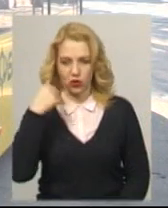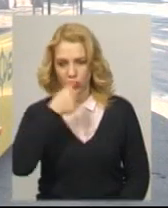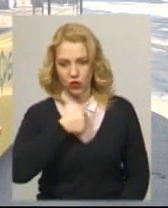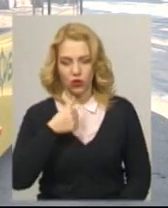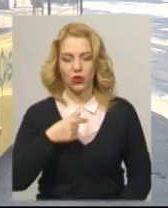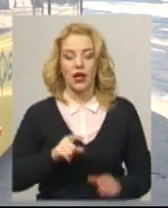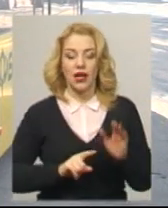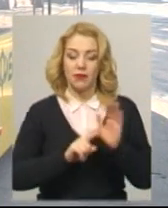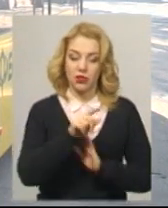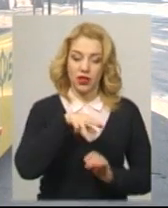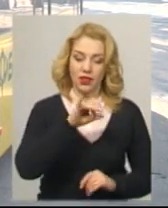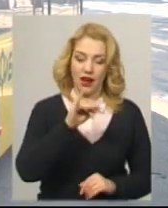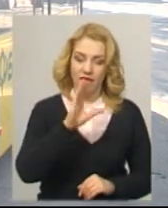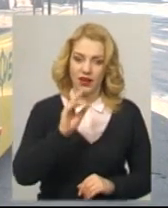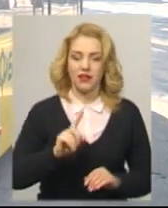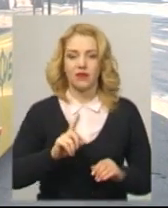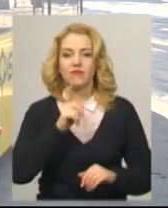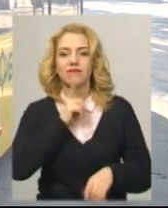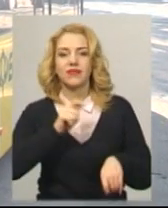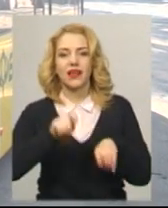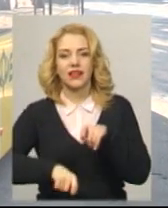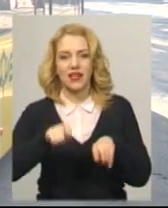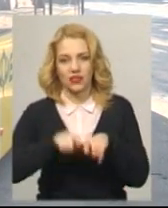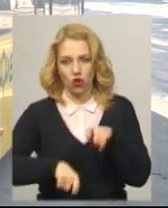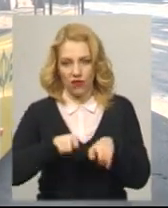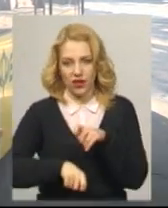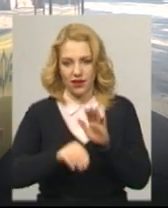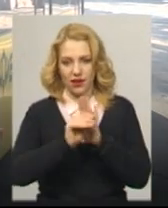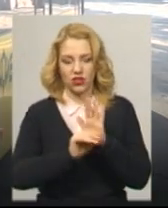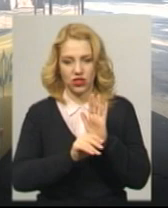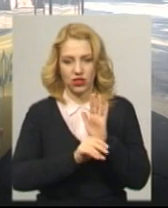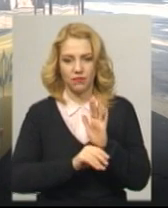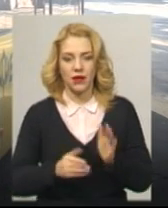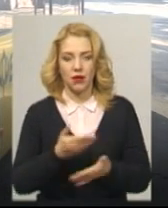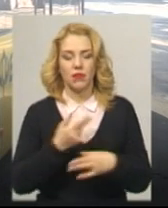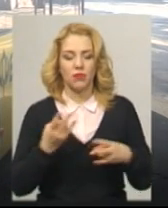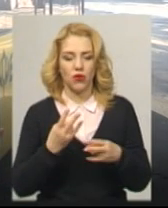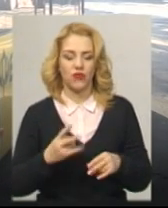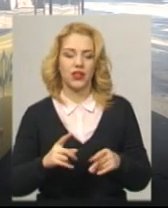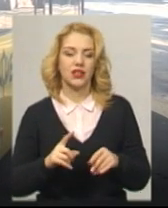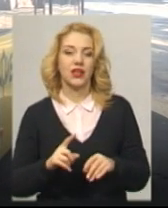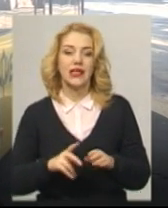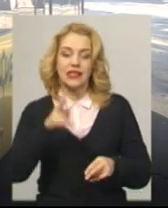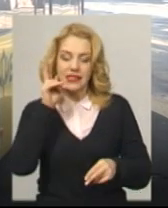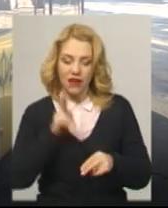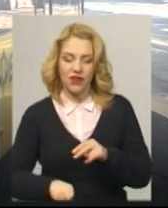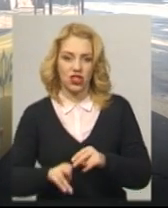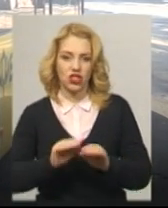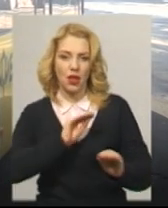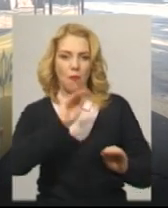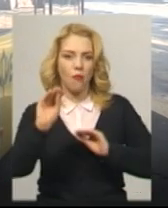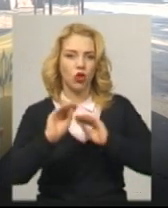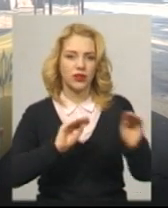травня планують працювати в тестовому режимі. Ми повинні завершити монтаж валідаторів, повністю